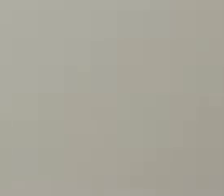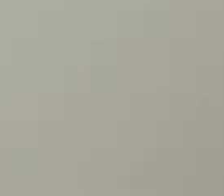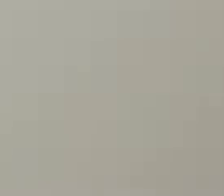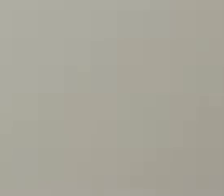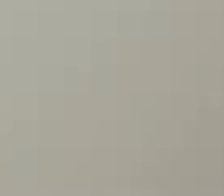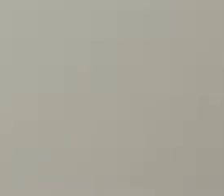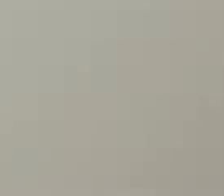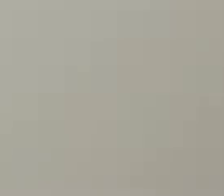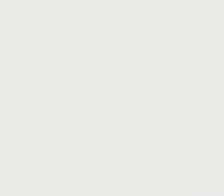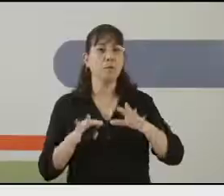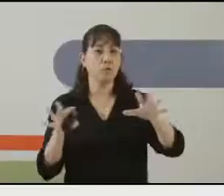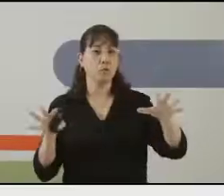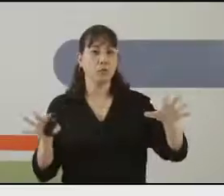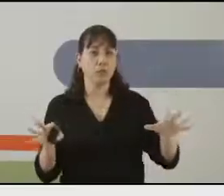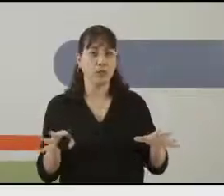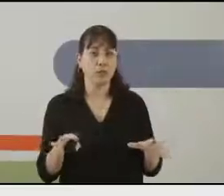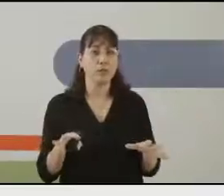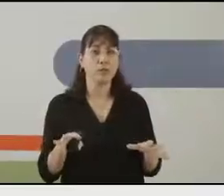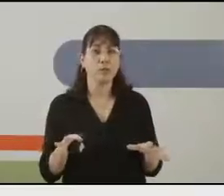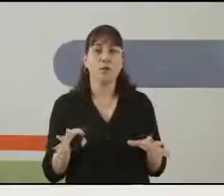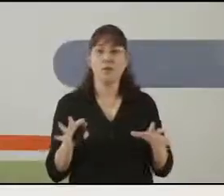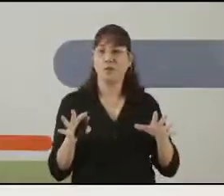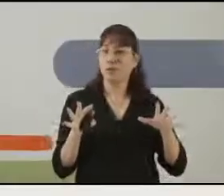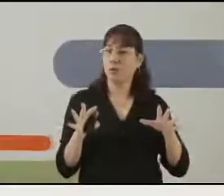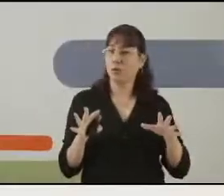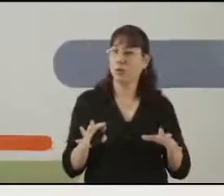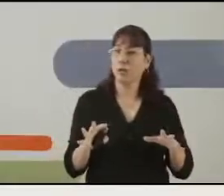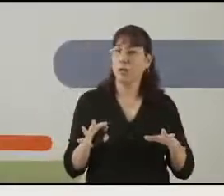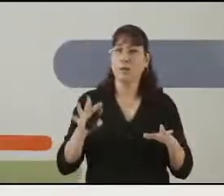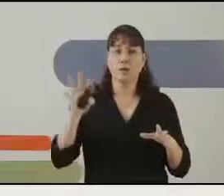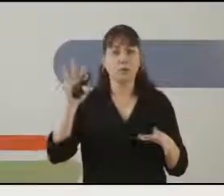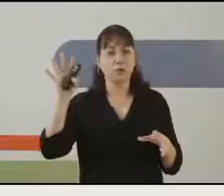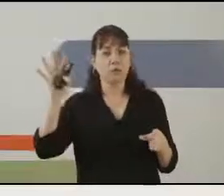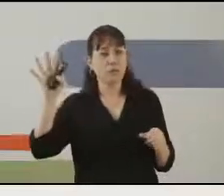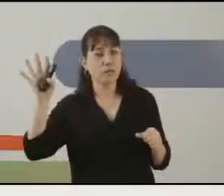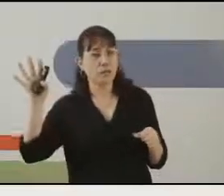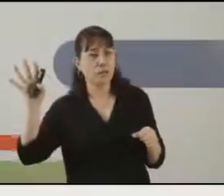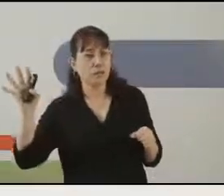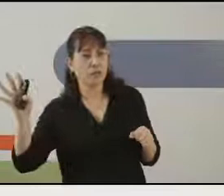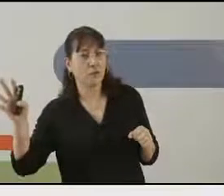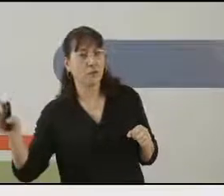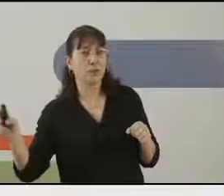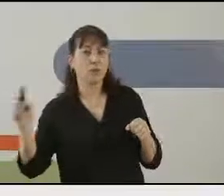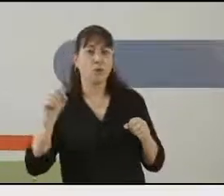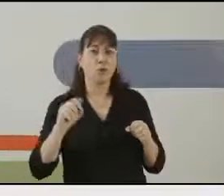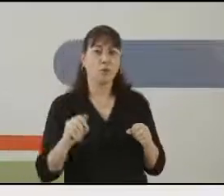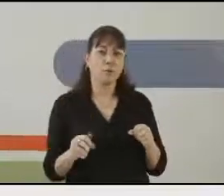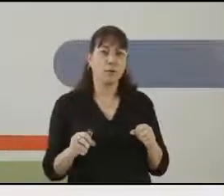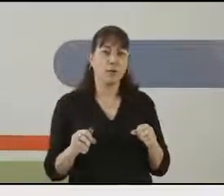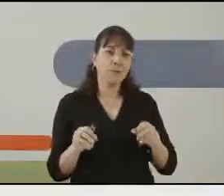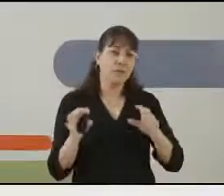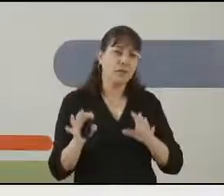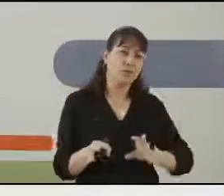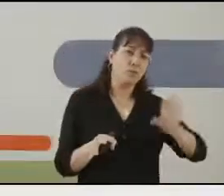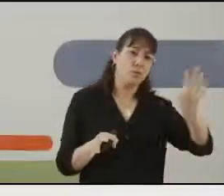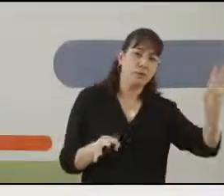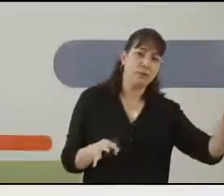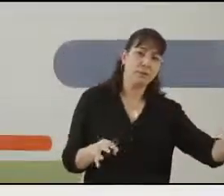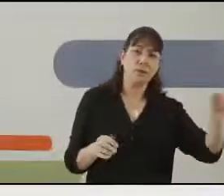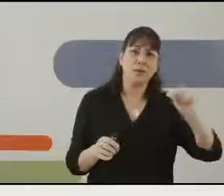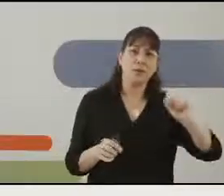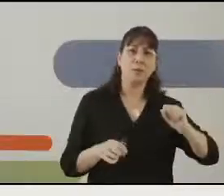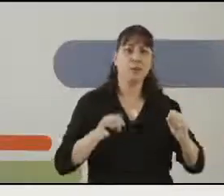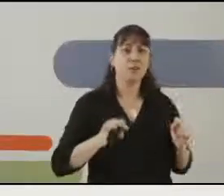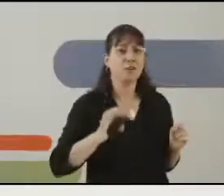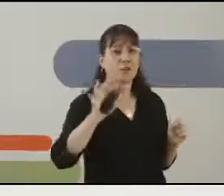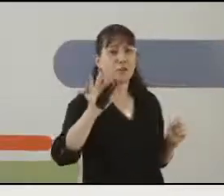אנחנו בעצם מסתובבים בין הדוכנים, ואנחנו יודעים איפה נמצא, איפה מוכרים את הפוכי האדמה, ואיפה מוכרים